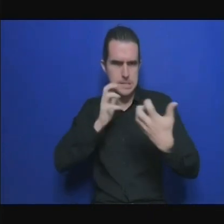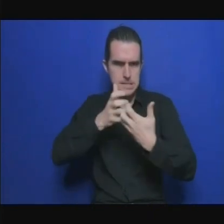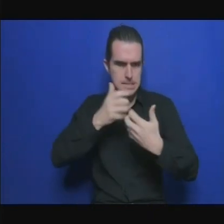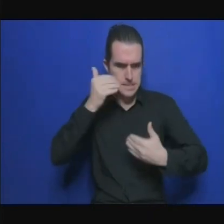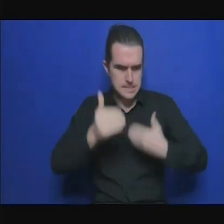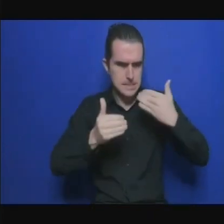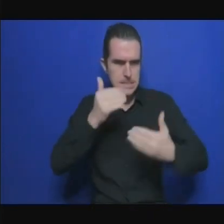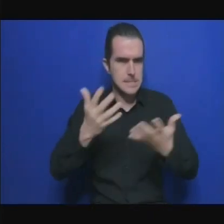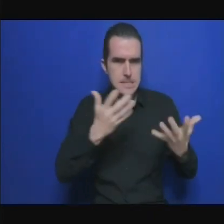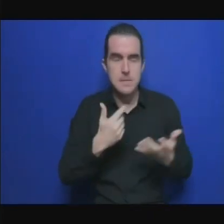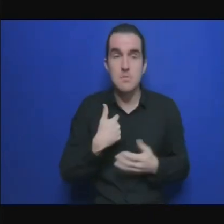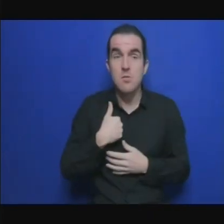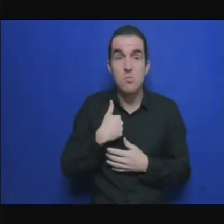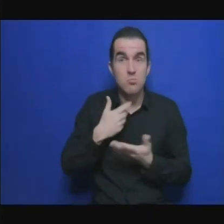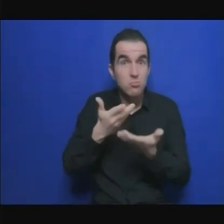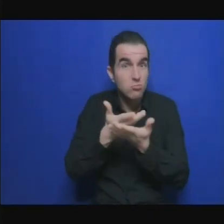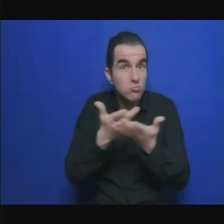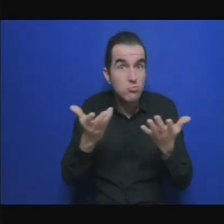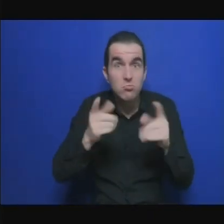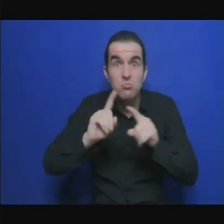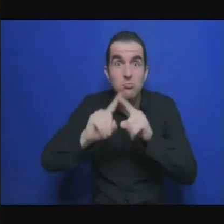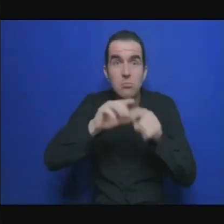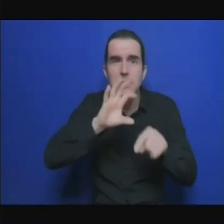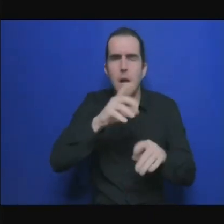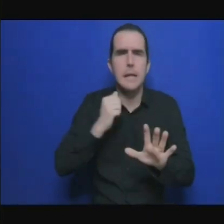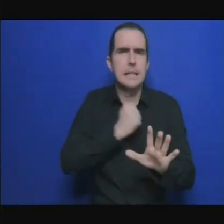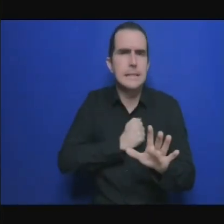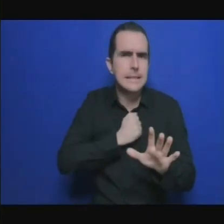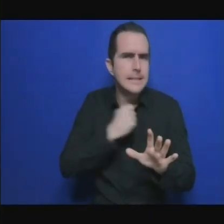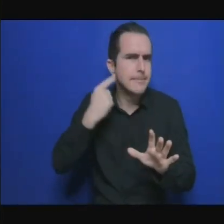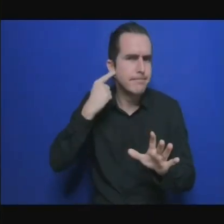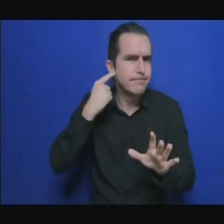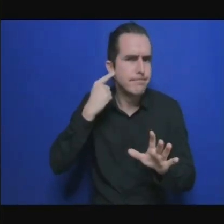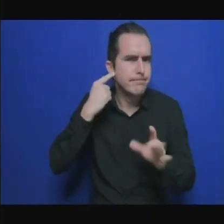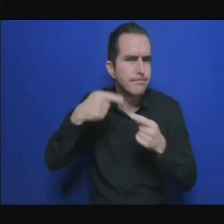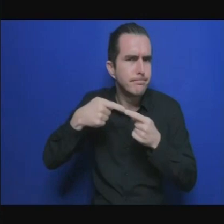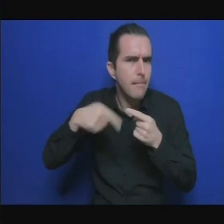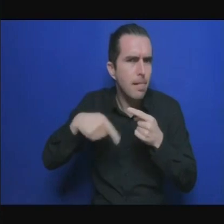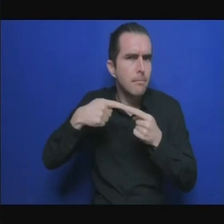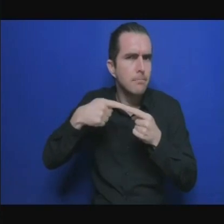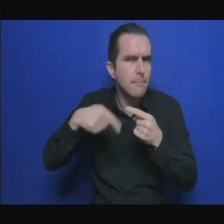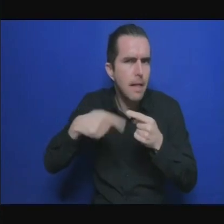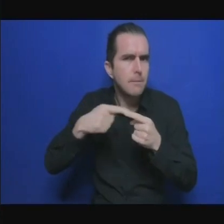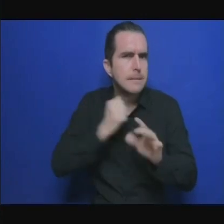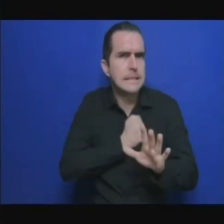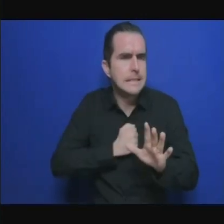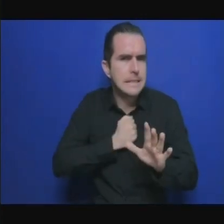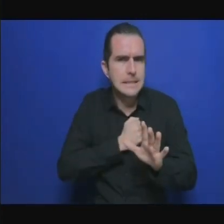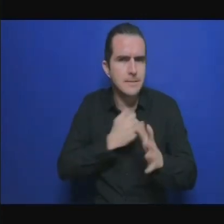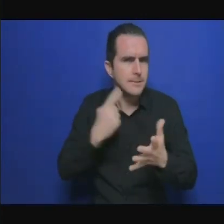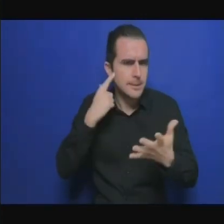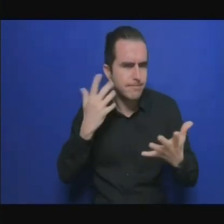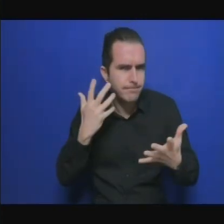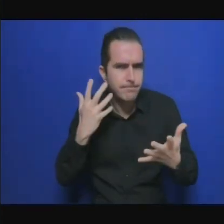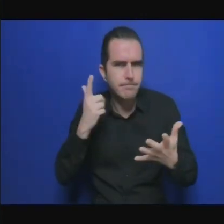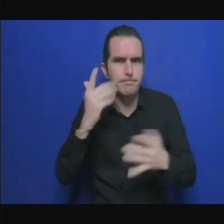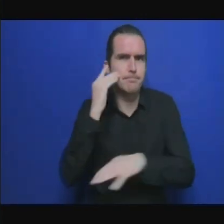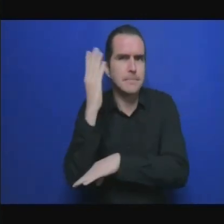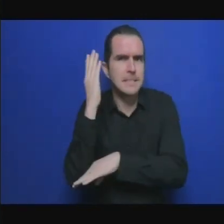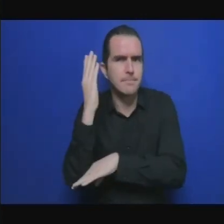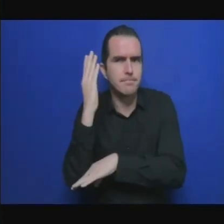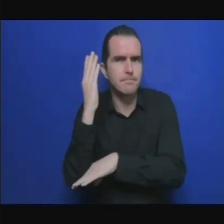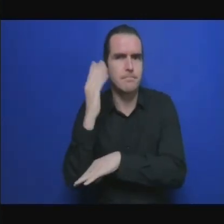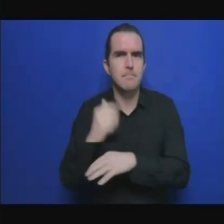parce que les mesures que nous devons prendre doivent s'appuyer sur notre propre agenda de développement voilà sur un agenda de développement africain